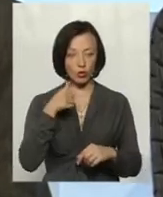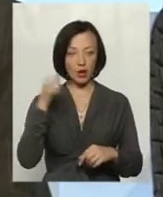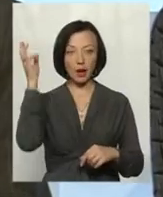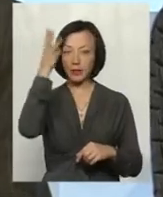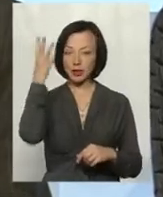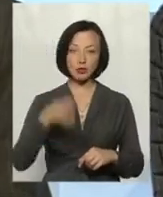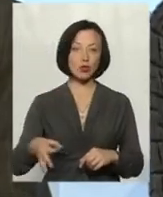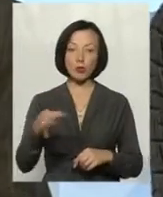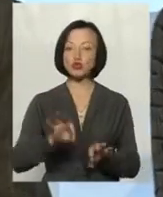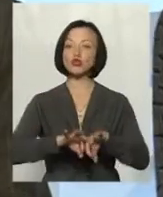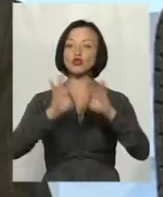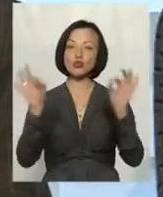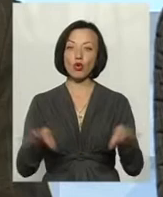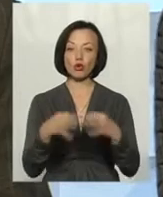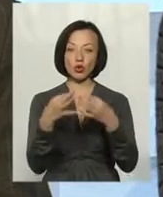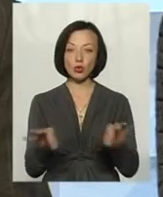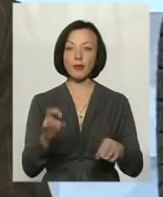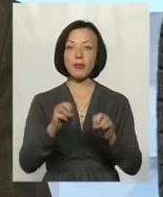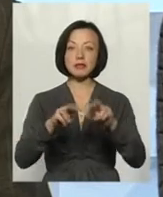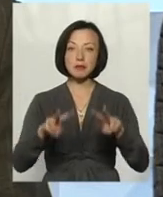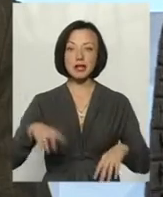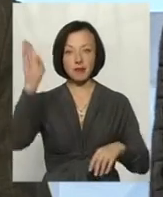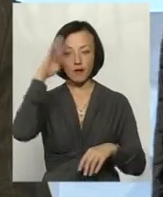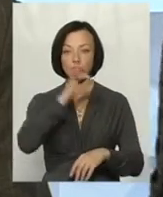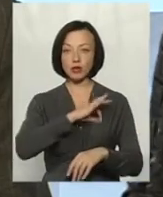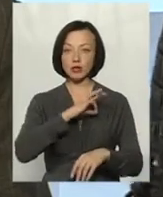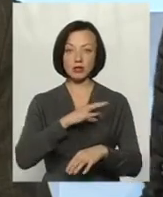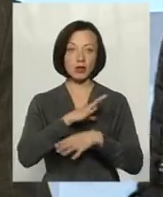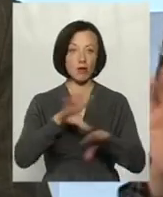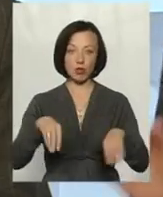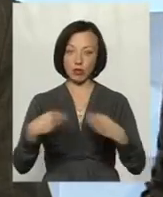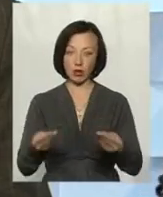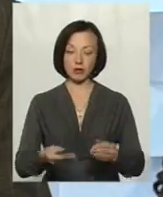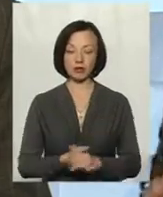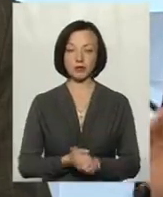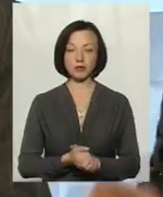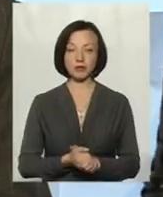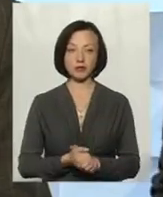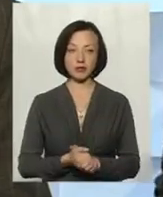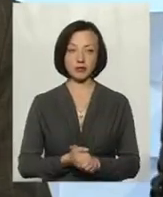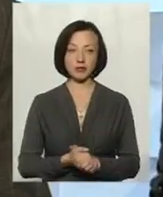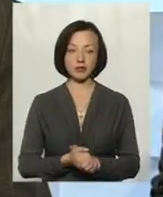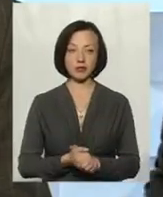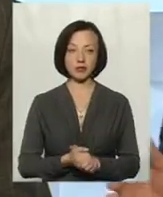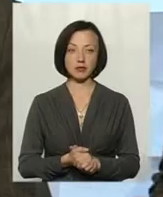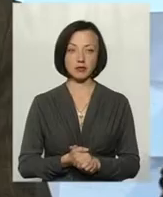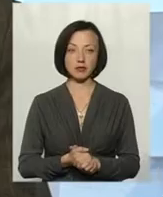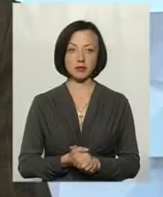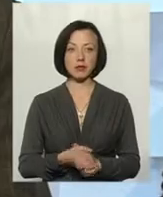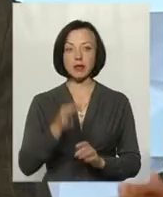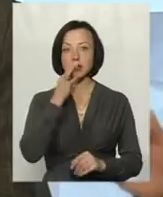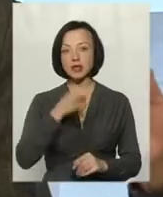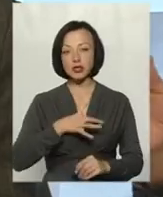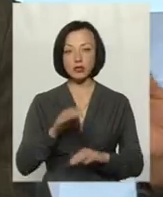Хмельницькій області жодного дозволу на спецводокористування не було надано. Разом з тим, скажіть, будь ласка, пане В